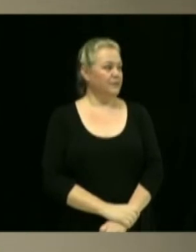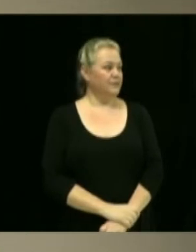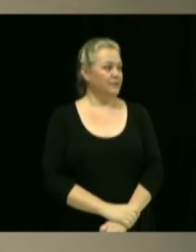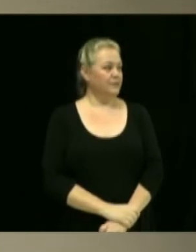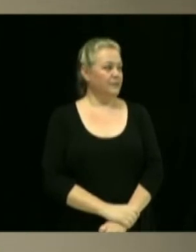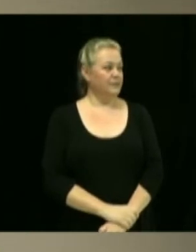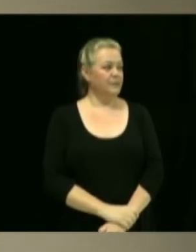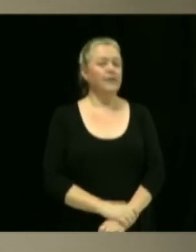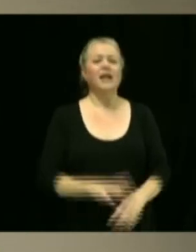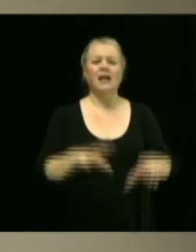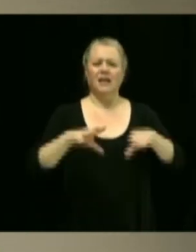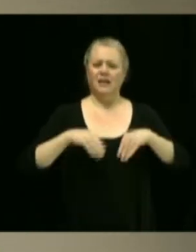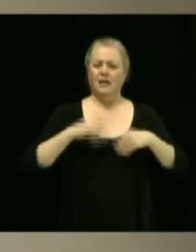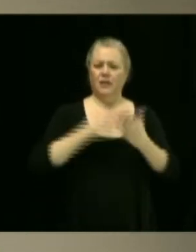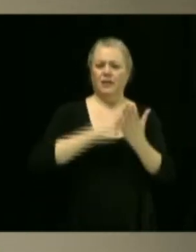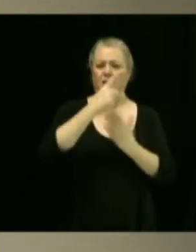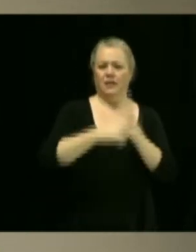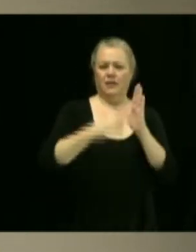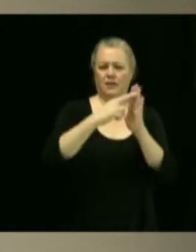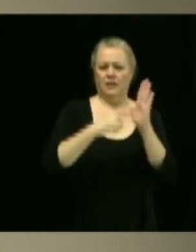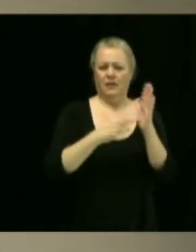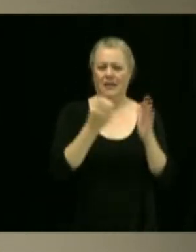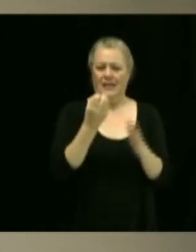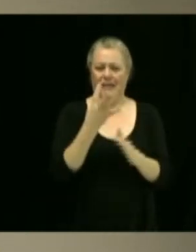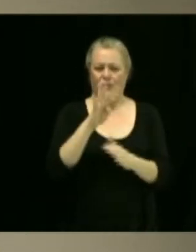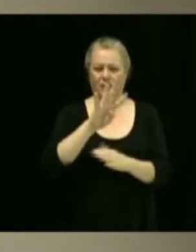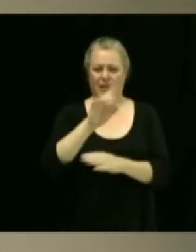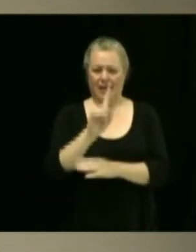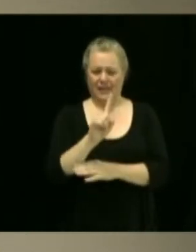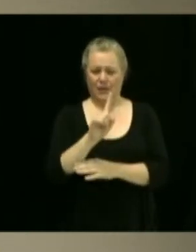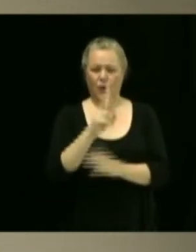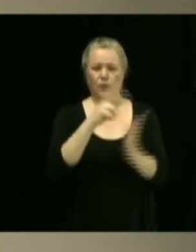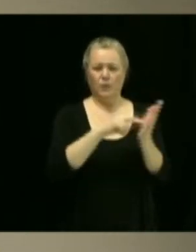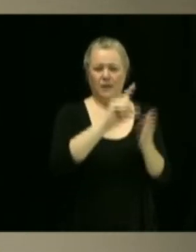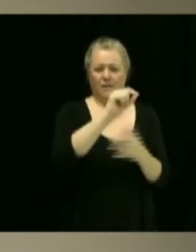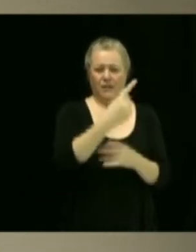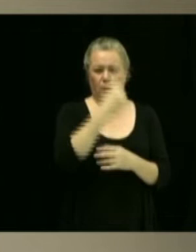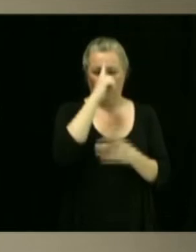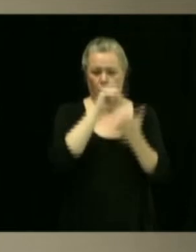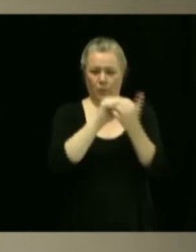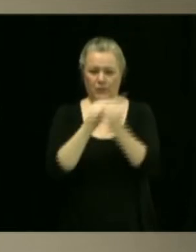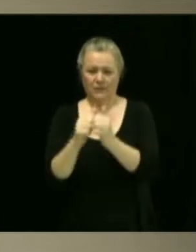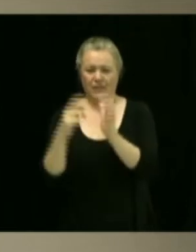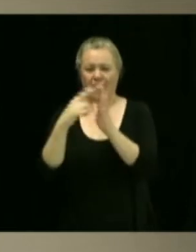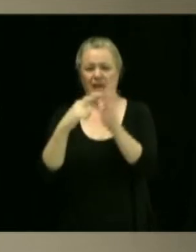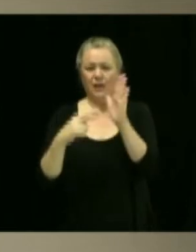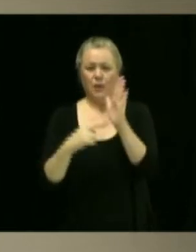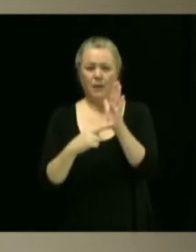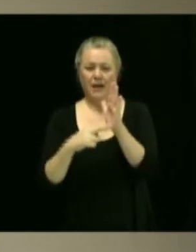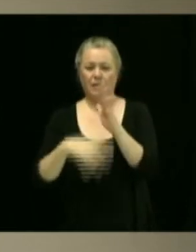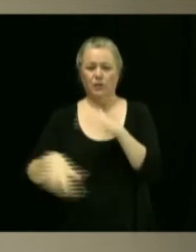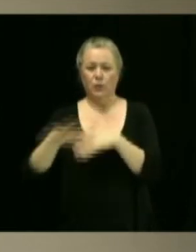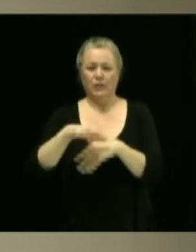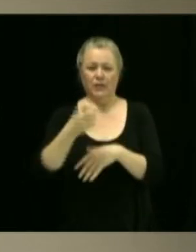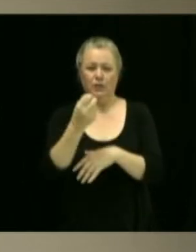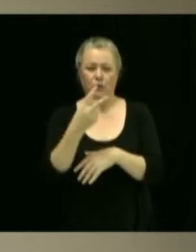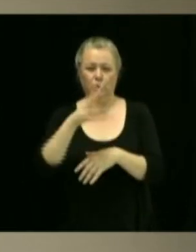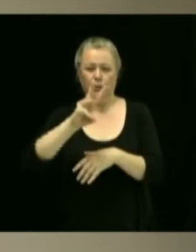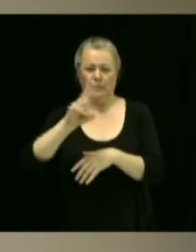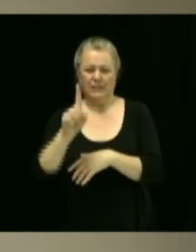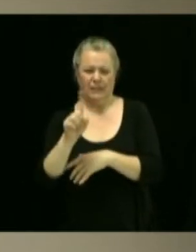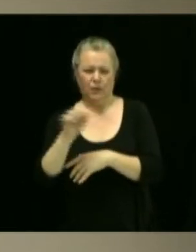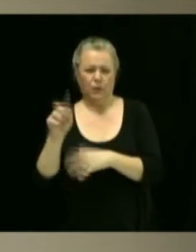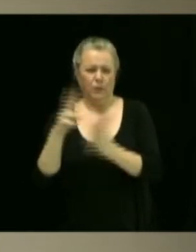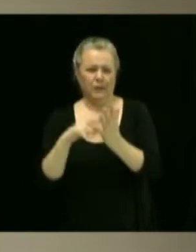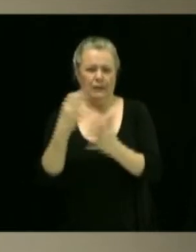Adoption du projet de règlement 1441-2021 modifiant le règlement du zonage 1261-2019. Ça, on vient de le faire. C'est celle-là?